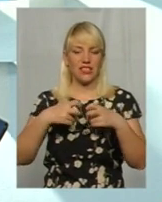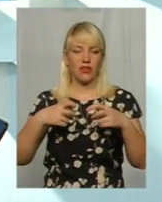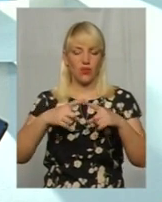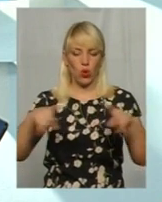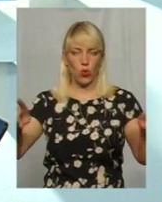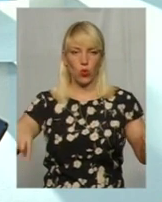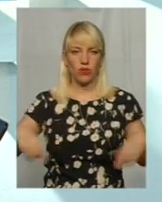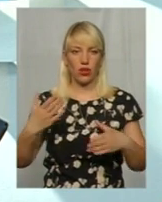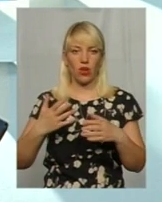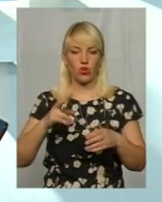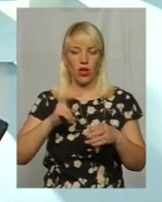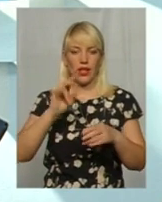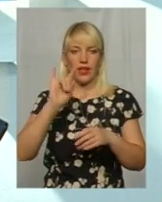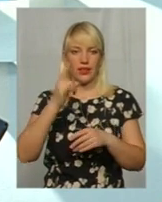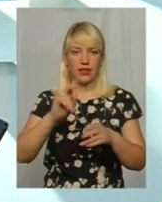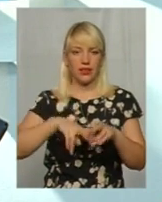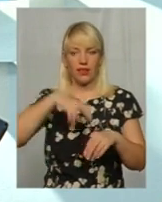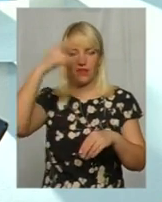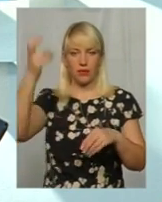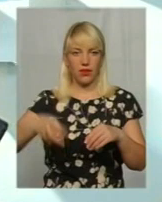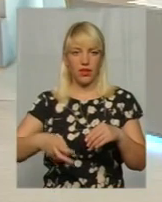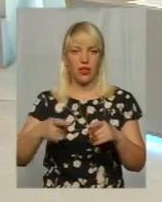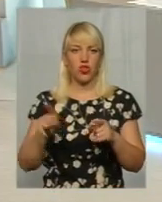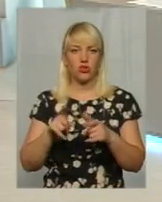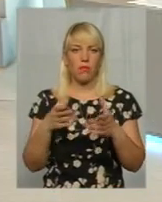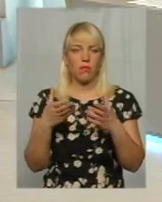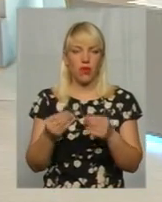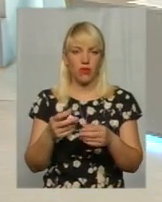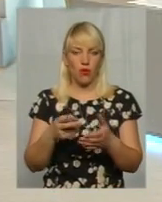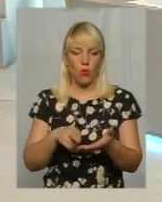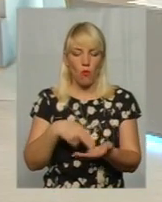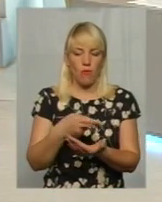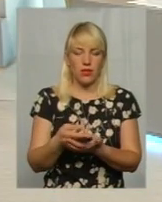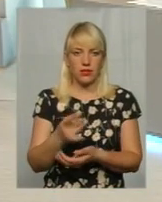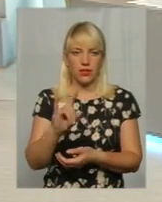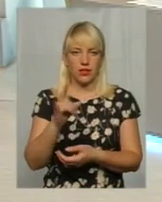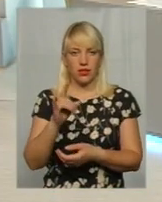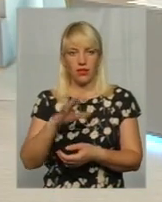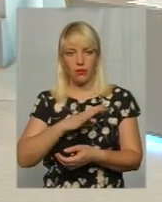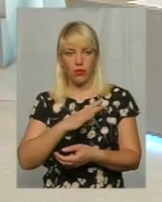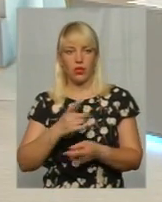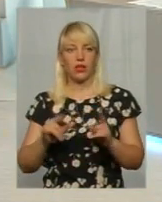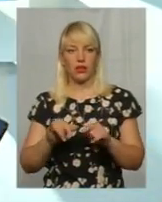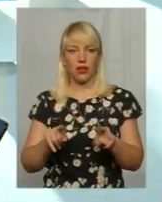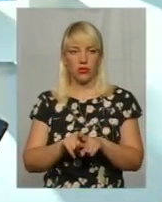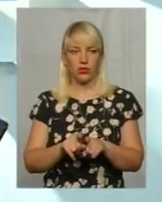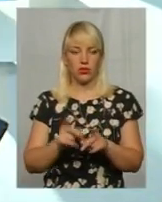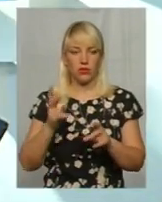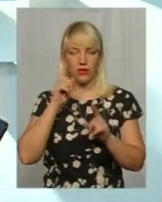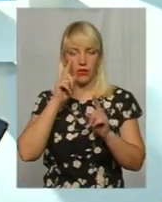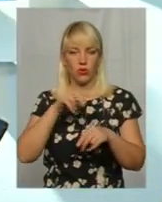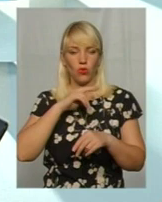Бог, випадіння дитини з батуту, чи є резинові коврики, які зм'якшують власне падіння на асфальт. необхідно звертати увагу,